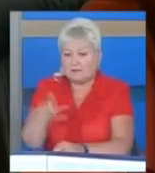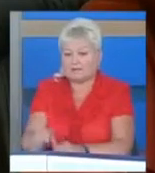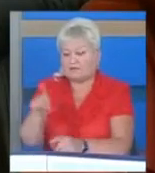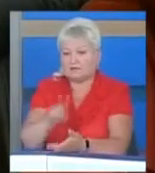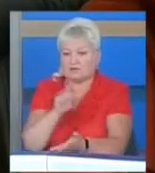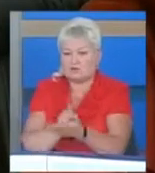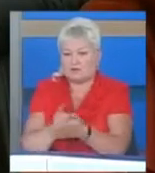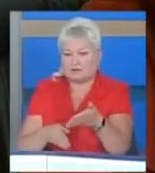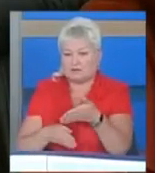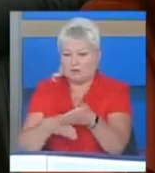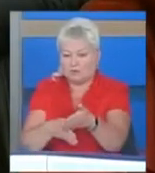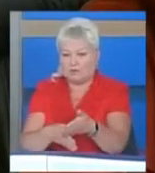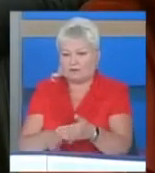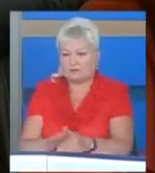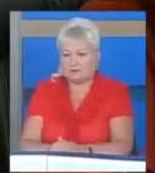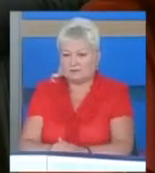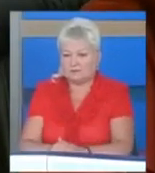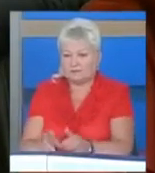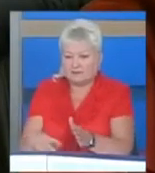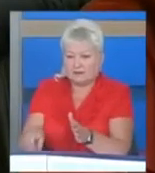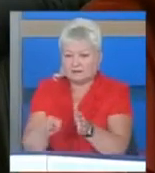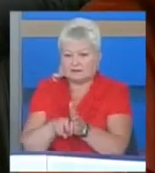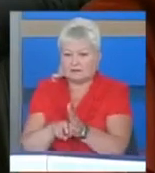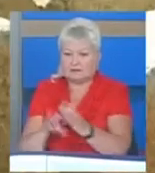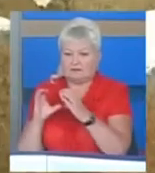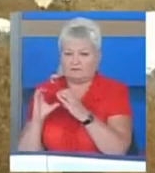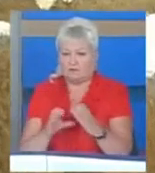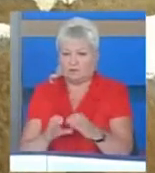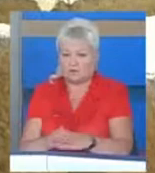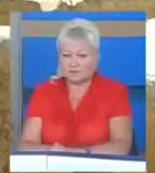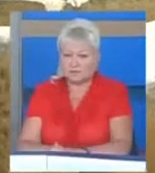допомогти людині зайти в транспортний засіб.